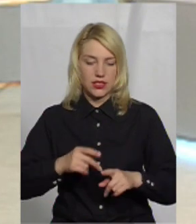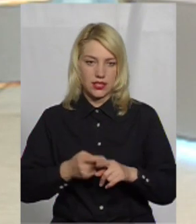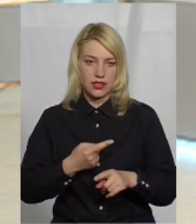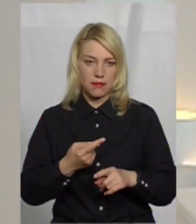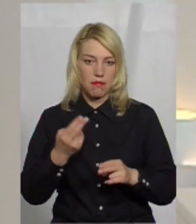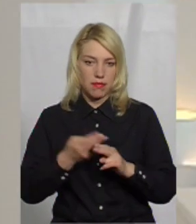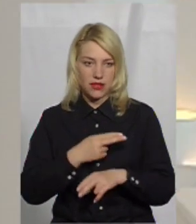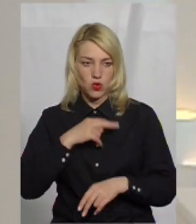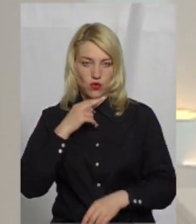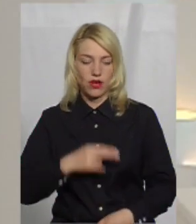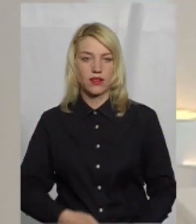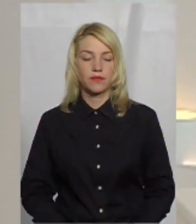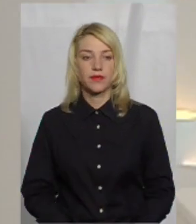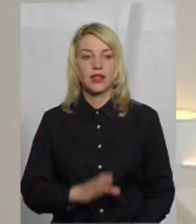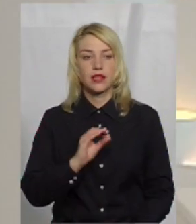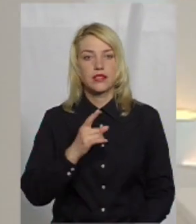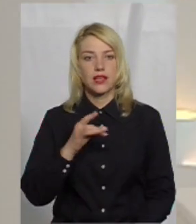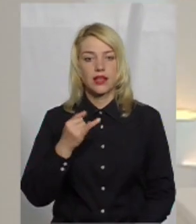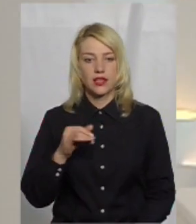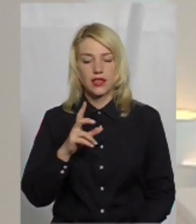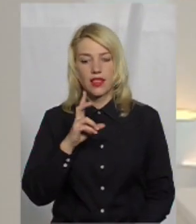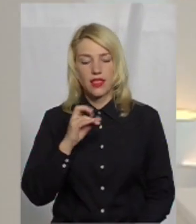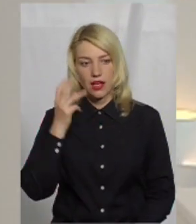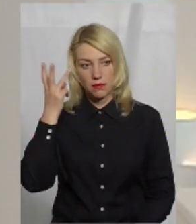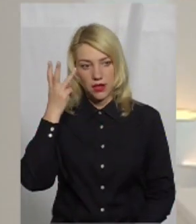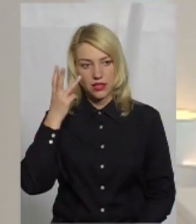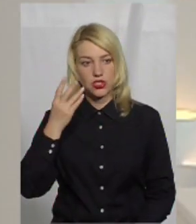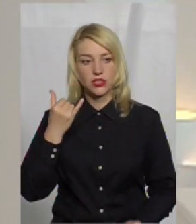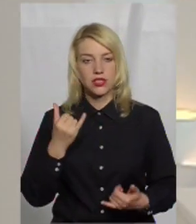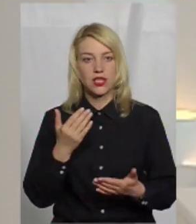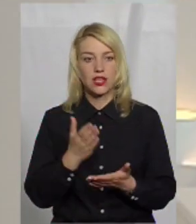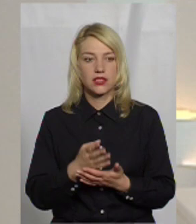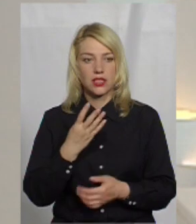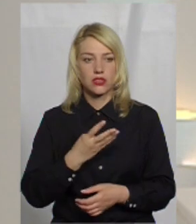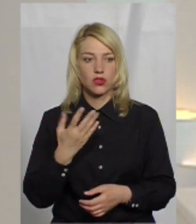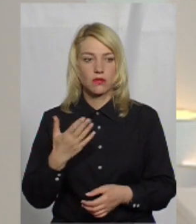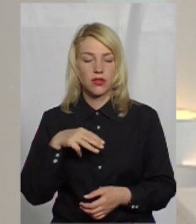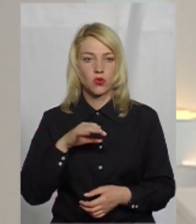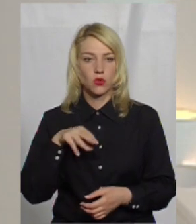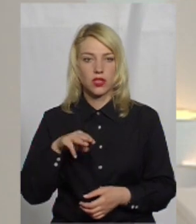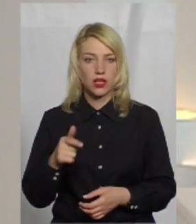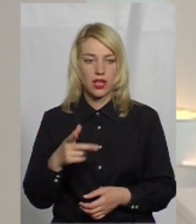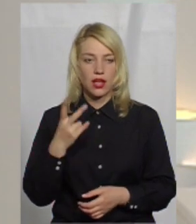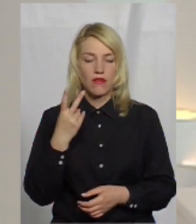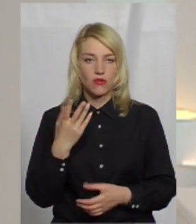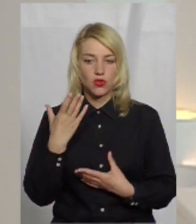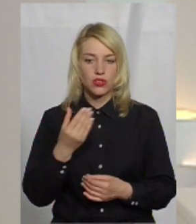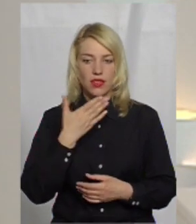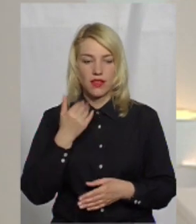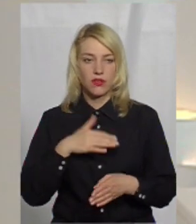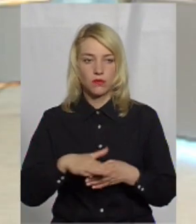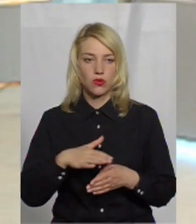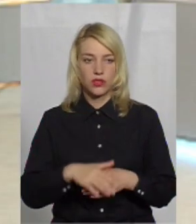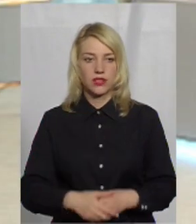Саме так. Пане Сергій, на Хмельниччині зараз є 45 ОТГ і вдвох ще не відбулися.